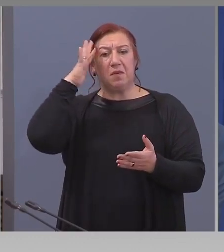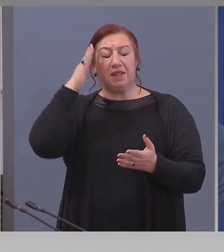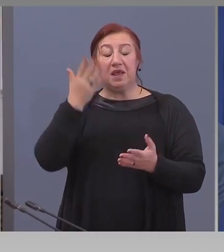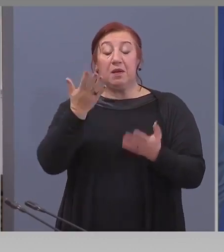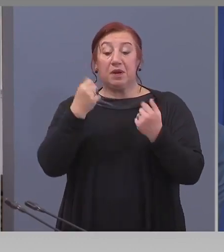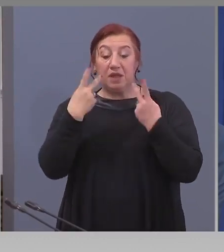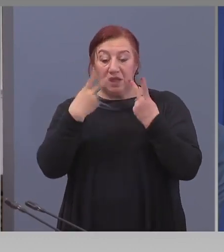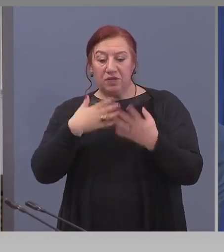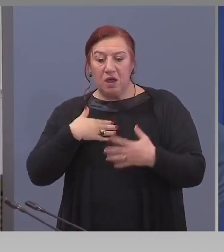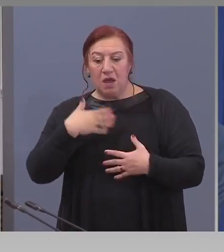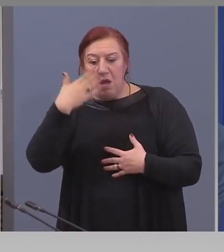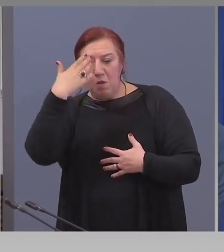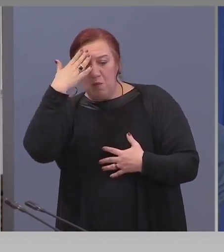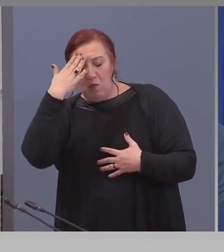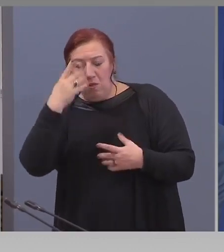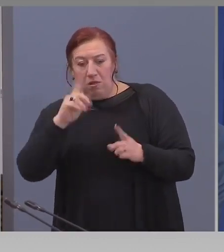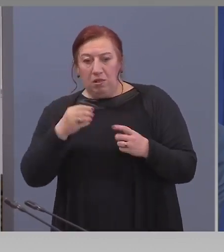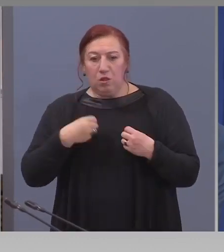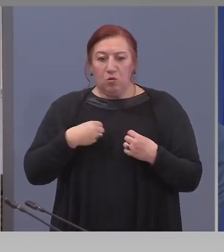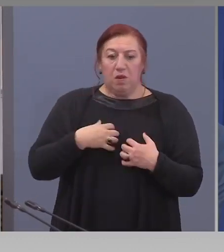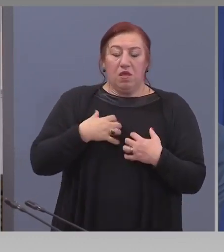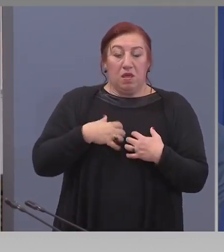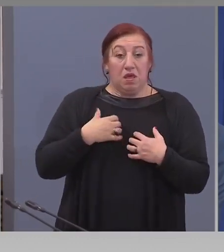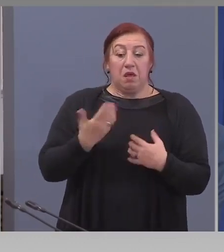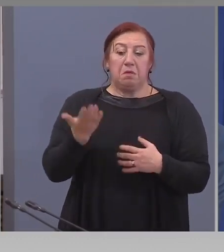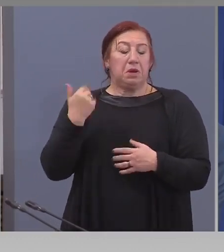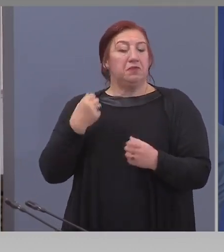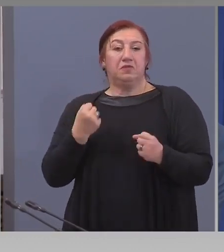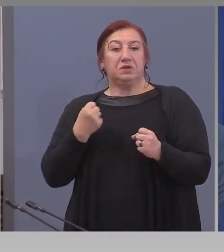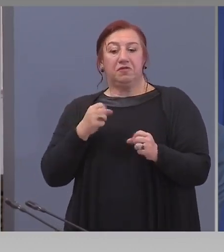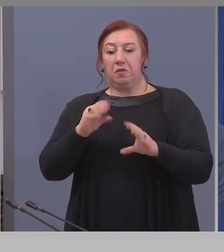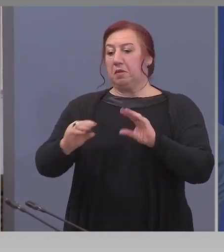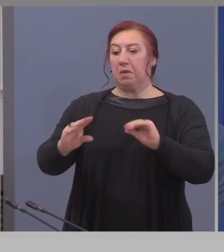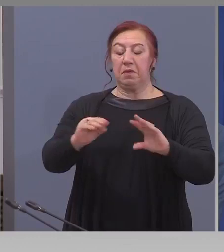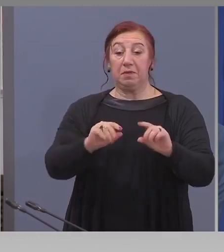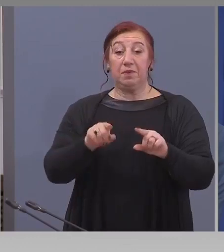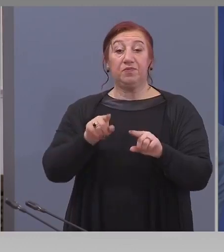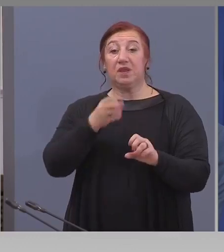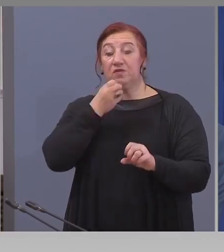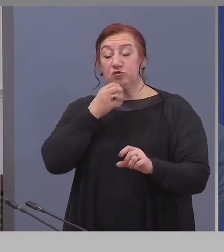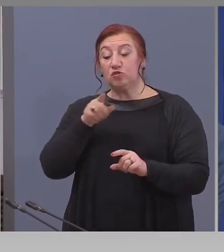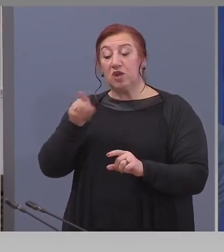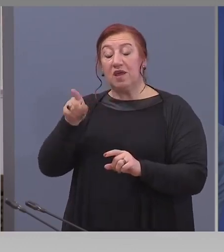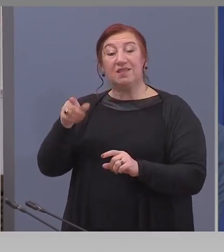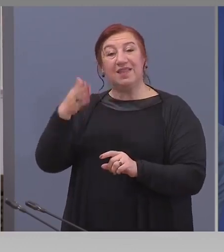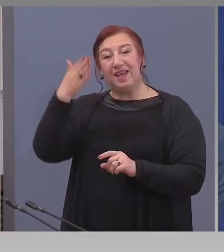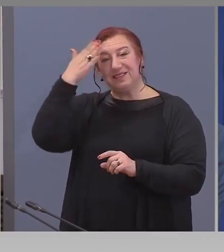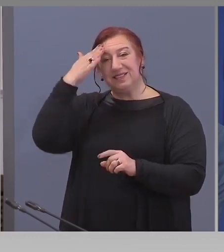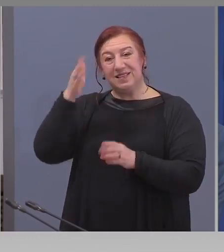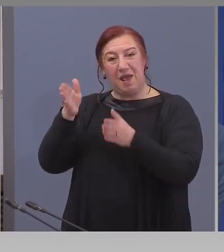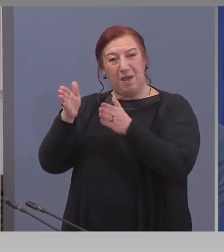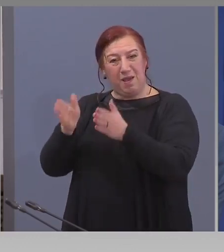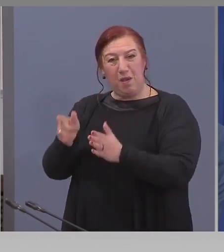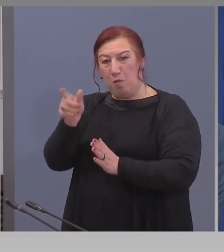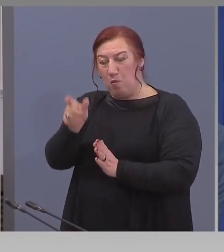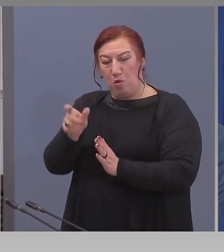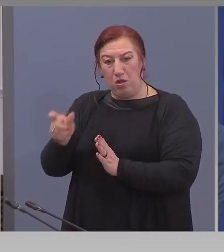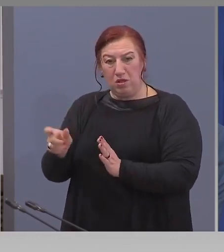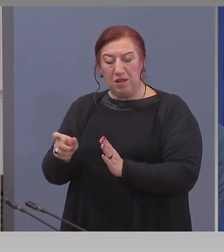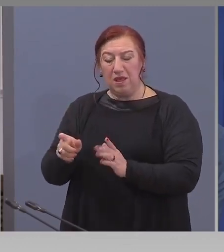проявят клиничните симптоми, в такъв случай тези болни няма да отделят вируса в